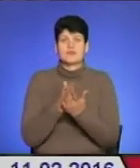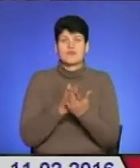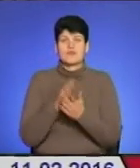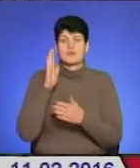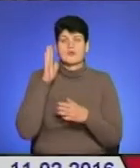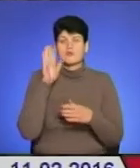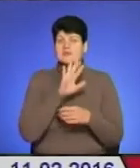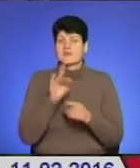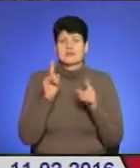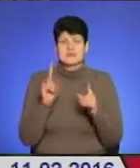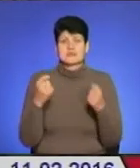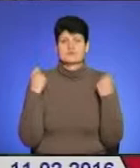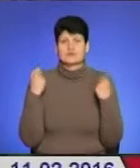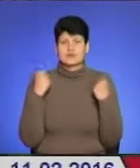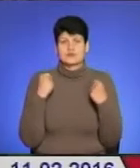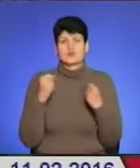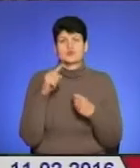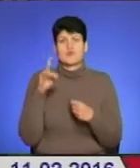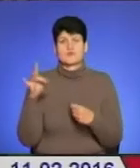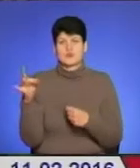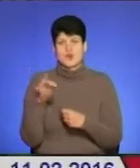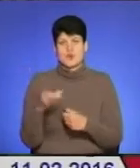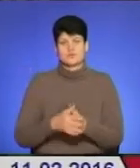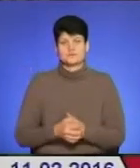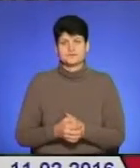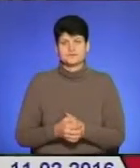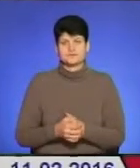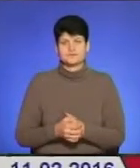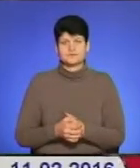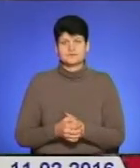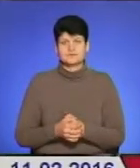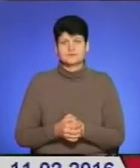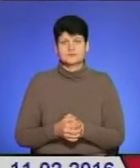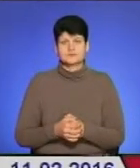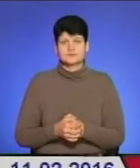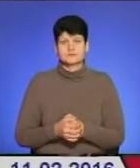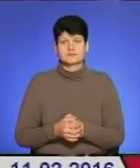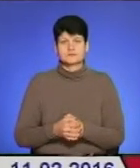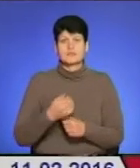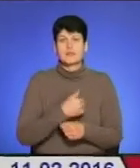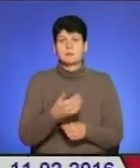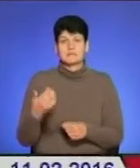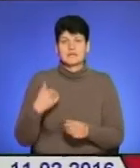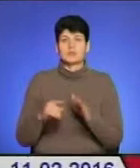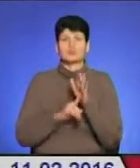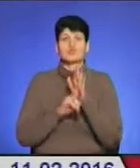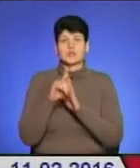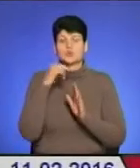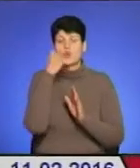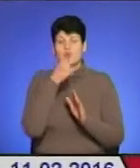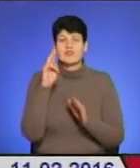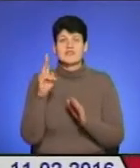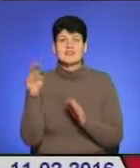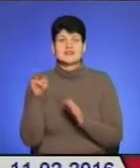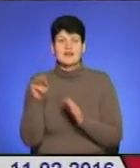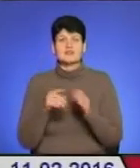не тільки спортивну, й світню з Борівського району. Ми на початку року, фітні, травні,